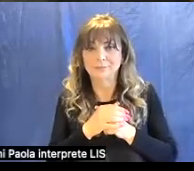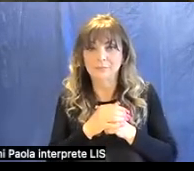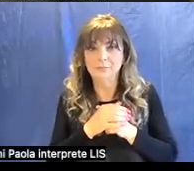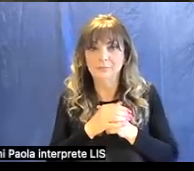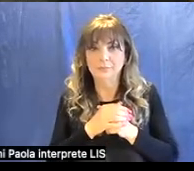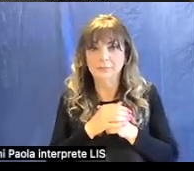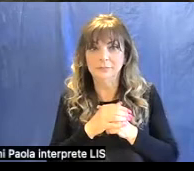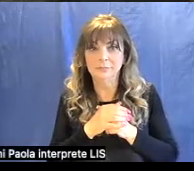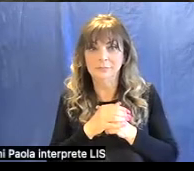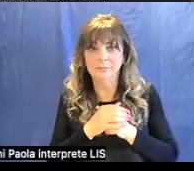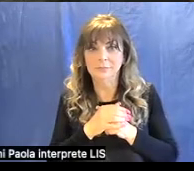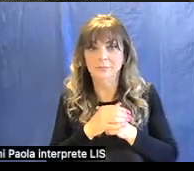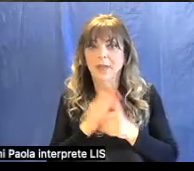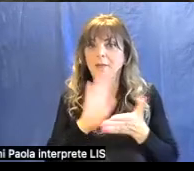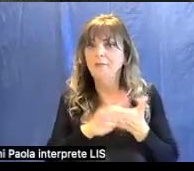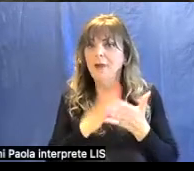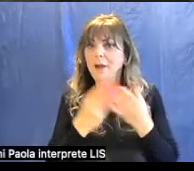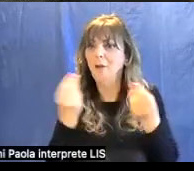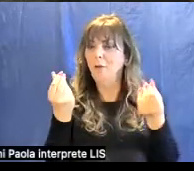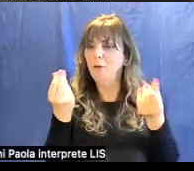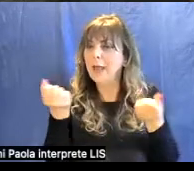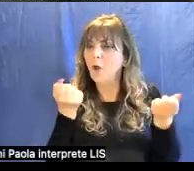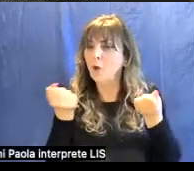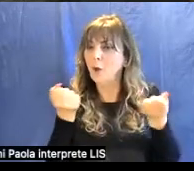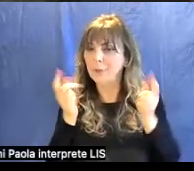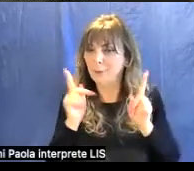ecco qual era il valore economico perché